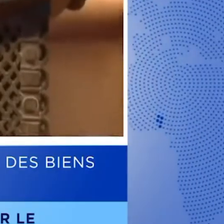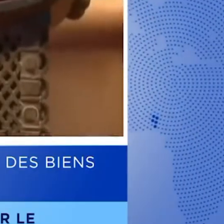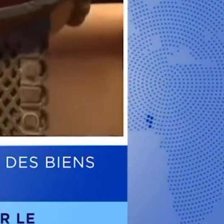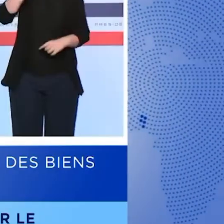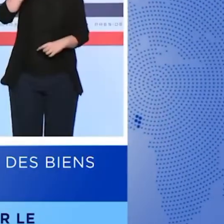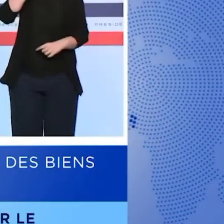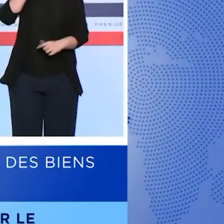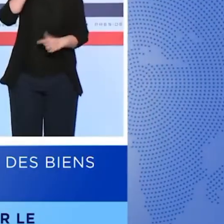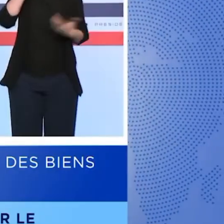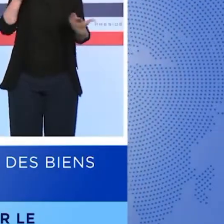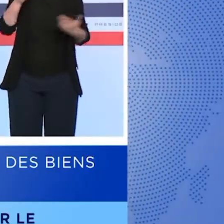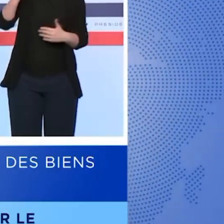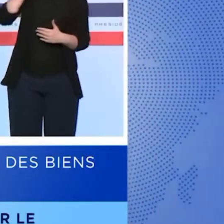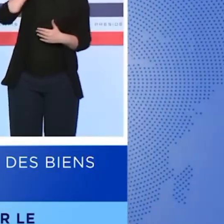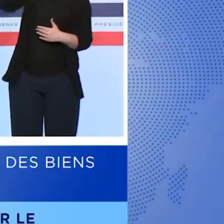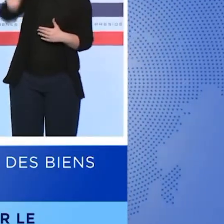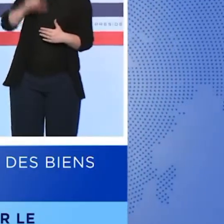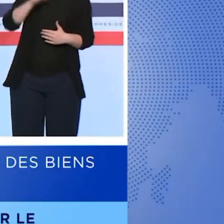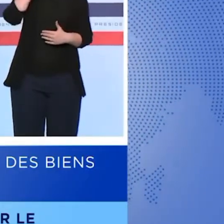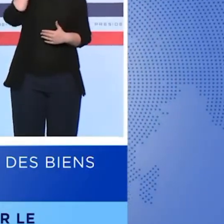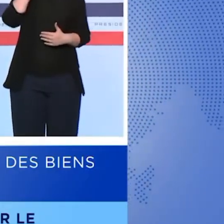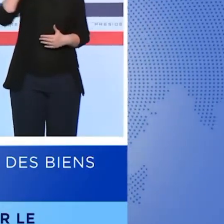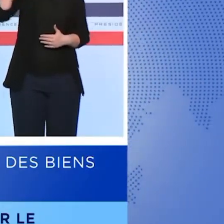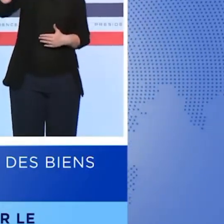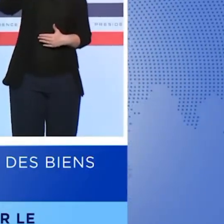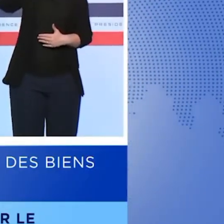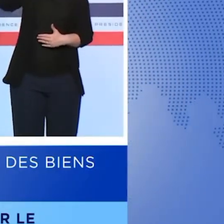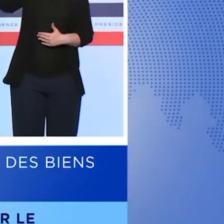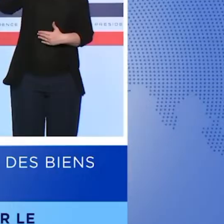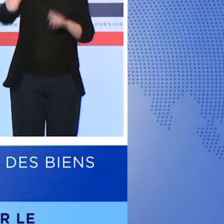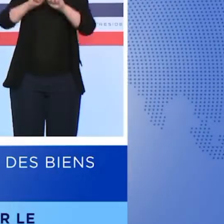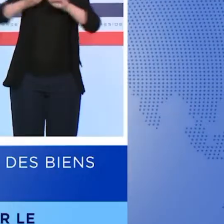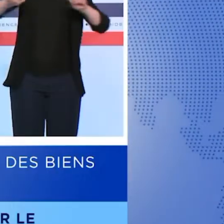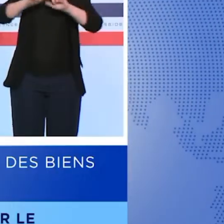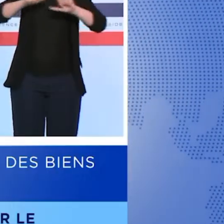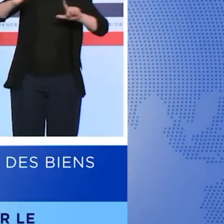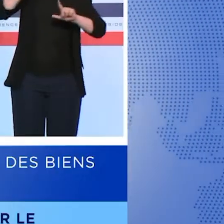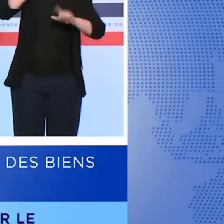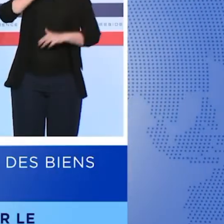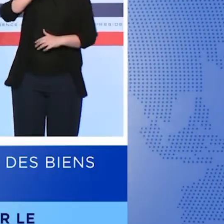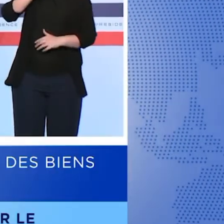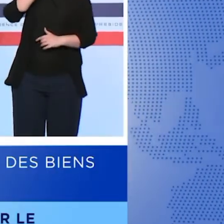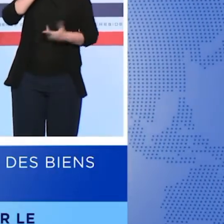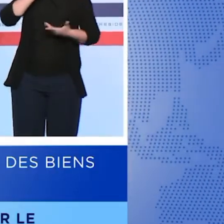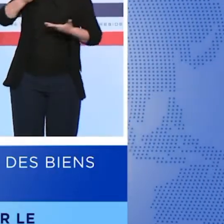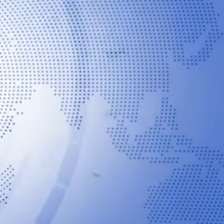prises pendant la colonisation. Vous suivrez dans ce journal le porte-parole du gouvernement français.